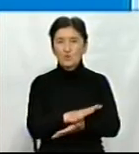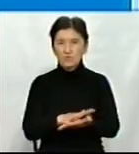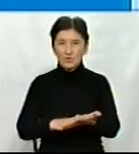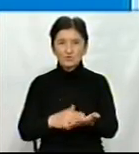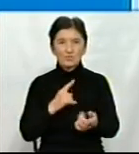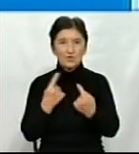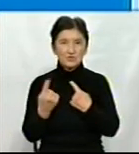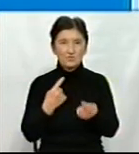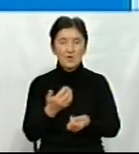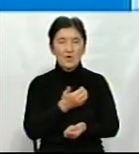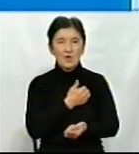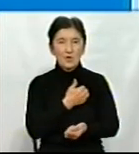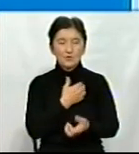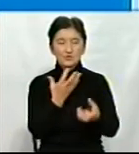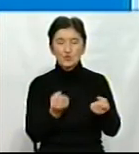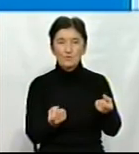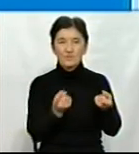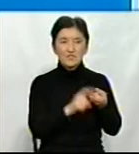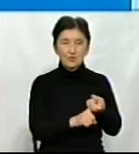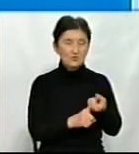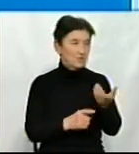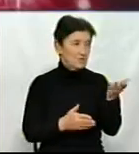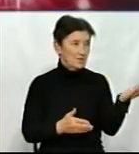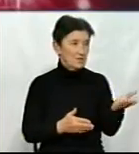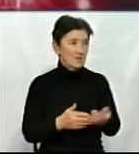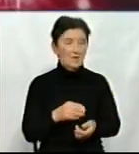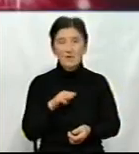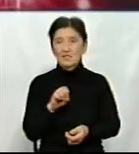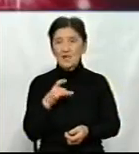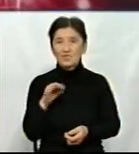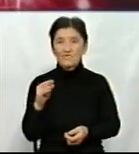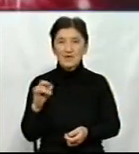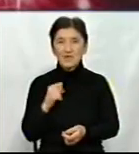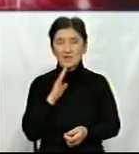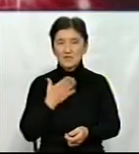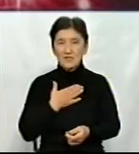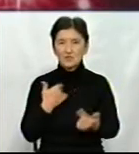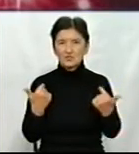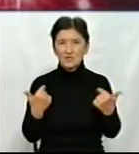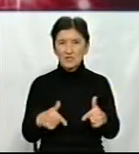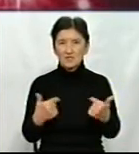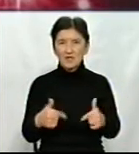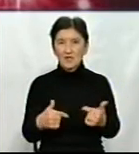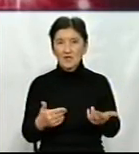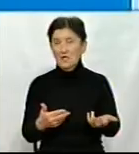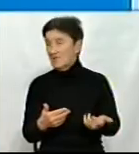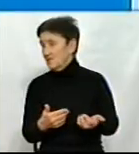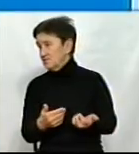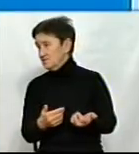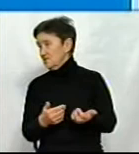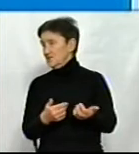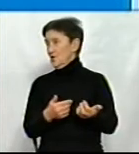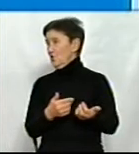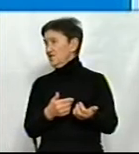розмову. Хочемо зараз підключити до розмови Сергія Таровика. Це наш гість, він теж зараз з нами на зв'язку у Зумі. Ми